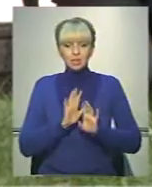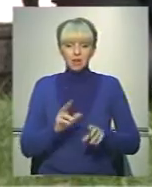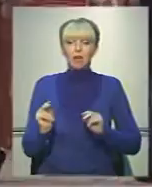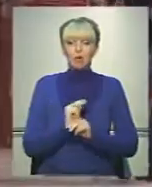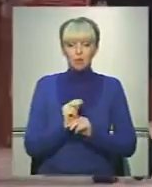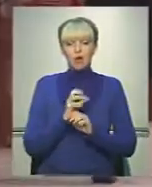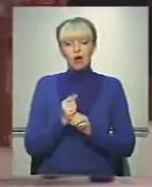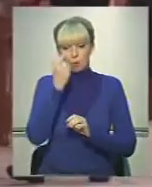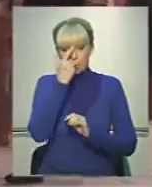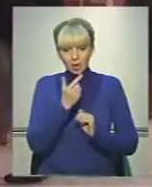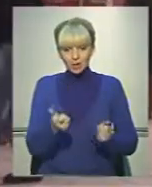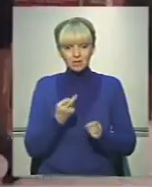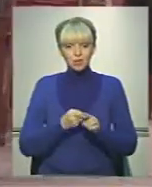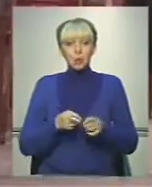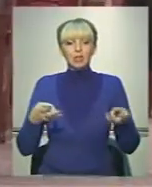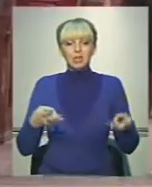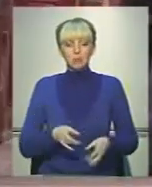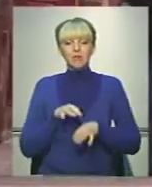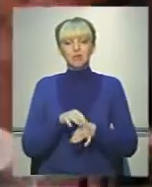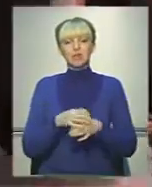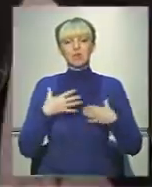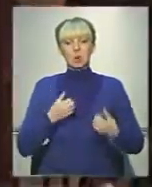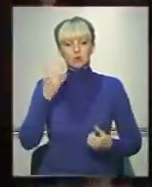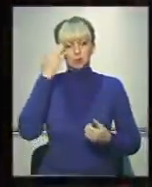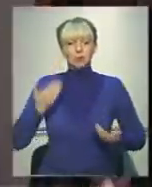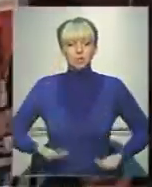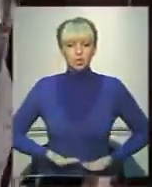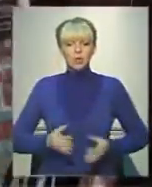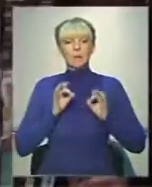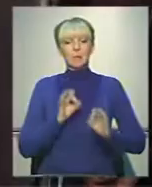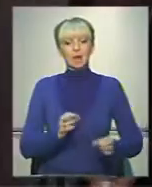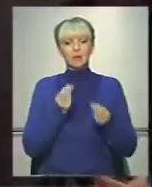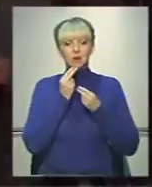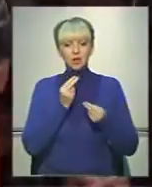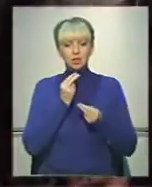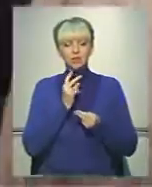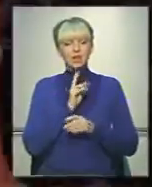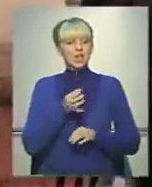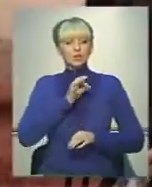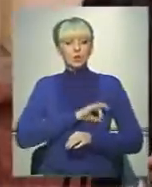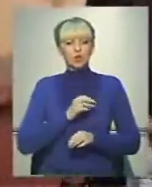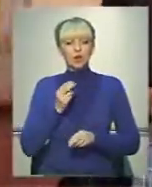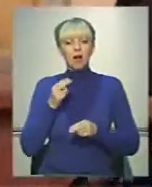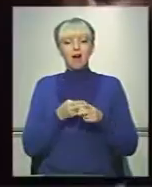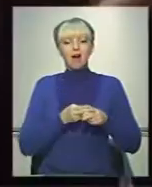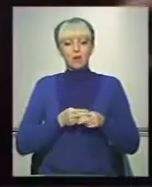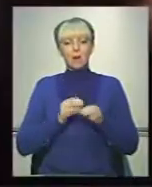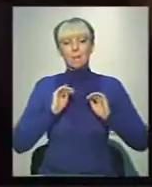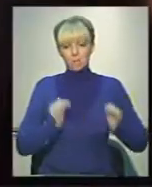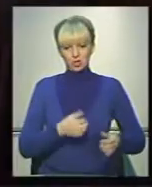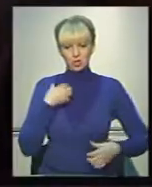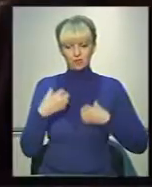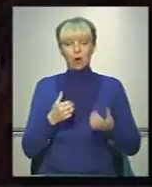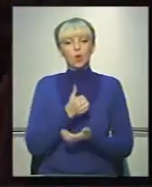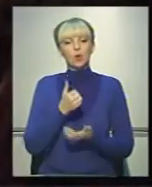лікувати, а й попередити. Для цього необхідно вести здоровий спосіб життя, правильно харчуватись, не зловживати кавою та менше хвилюватися.